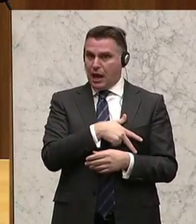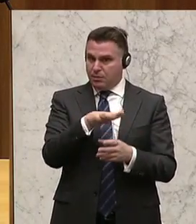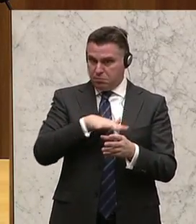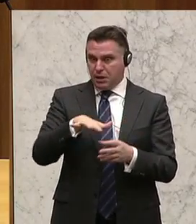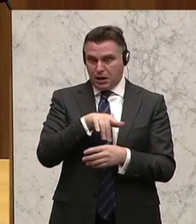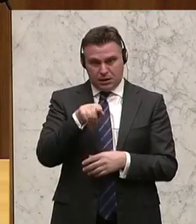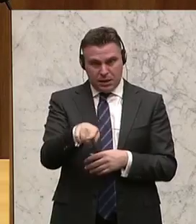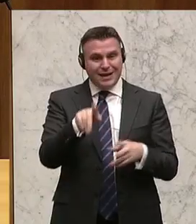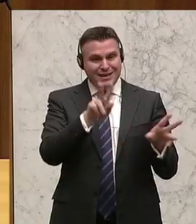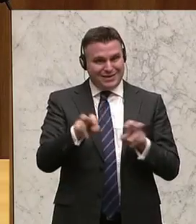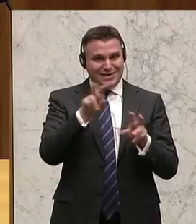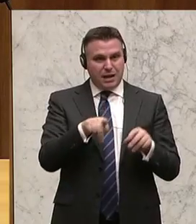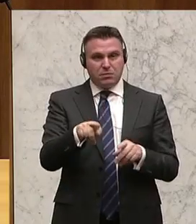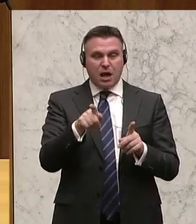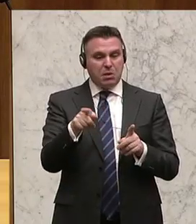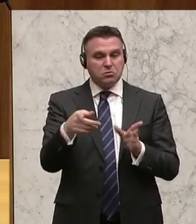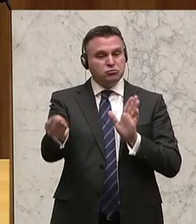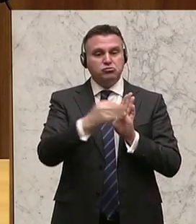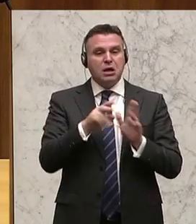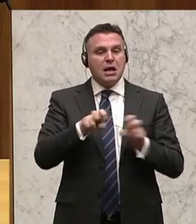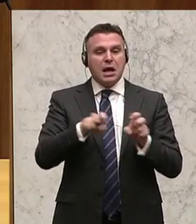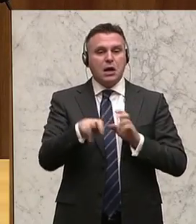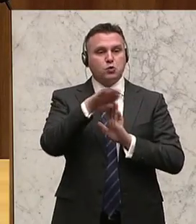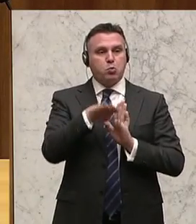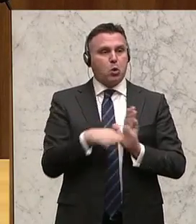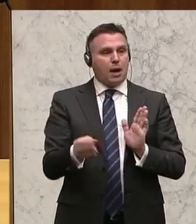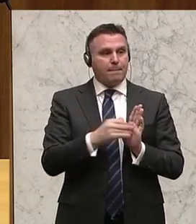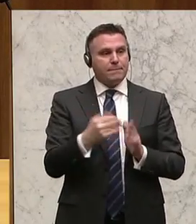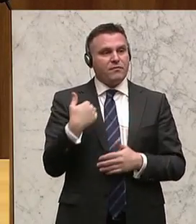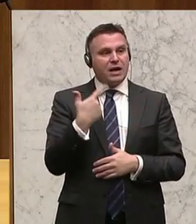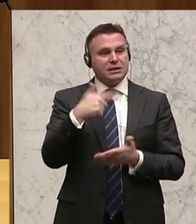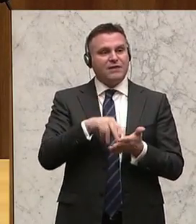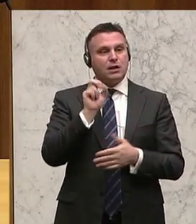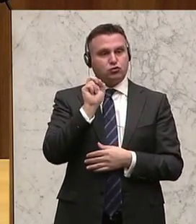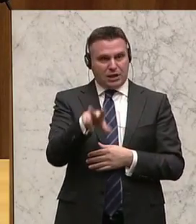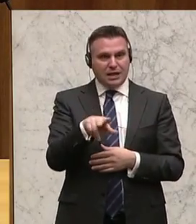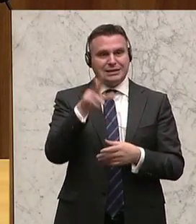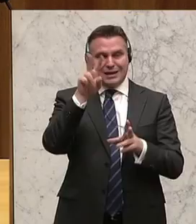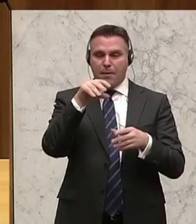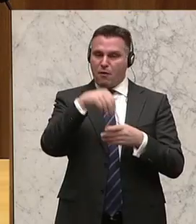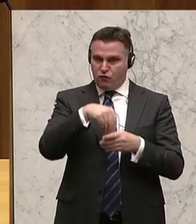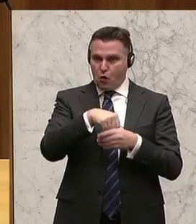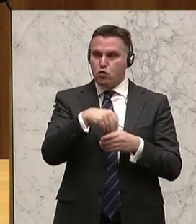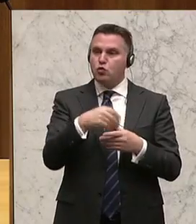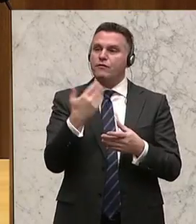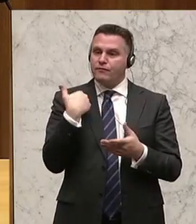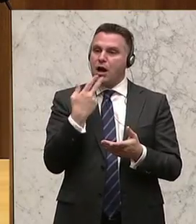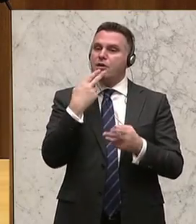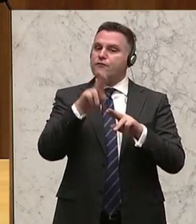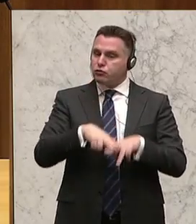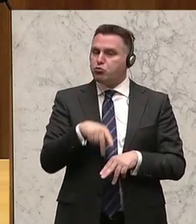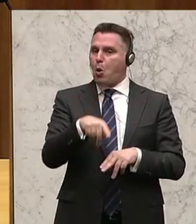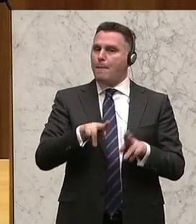relevantesten sozialen Themen komplett ausgespart worden. Es gab im Jahr 2013 im Regierungsübereinkommen noch ein Versprechen dieser